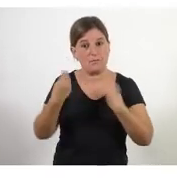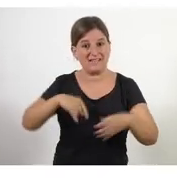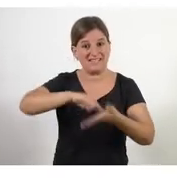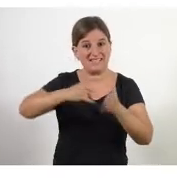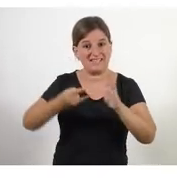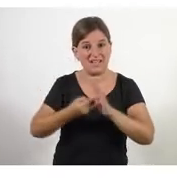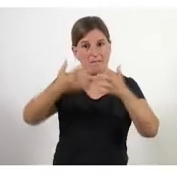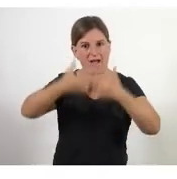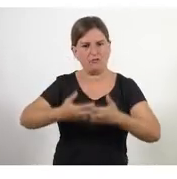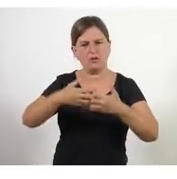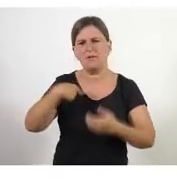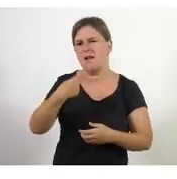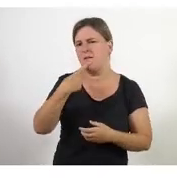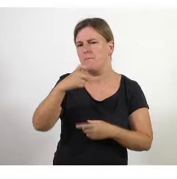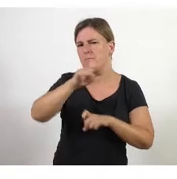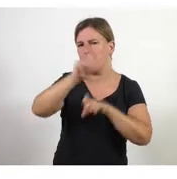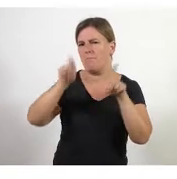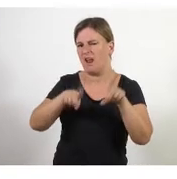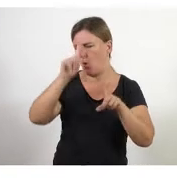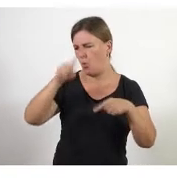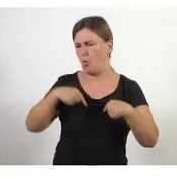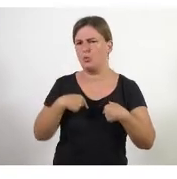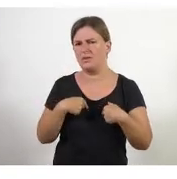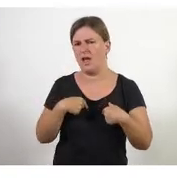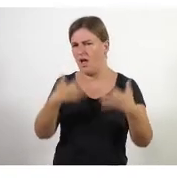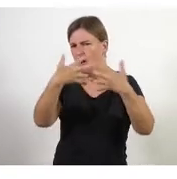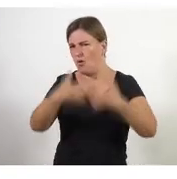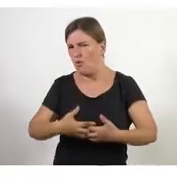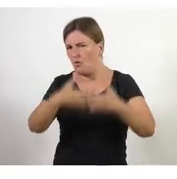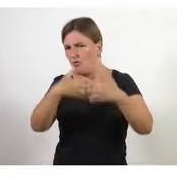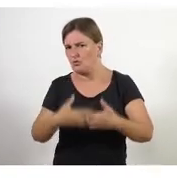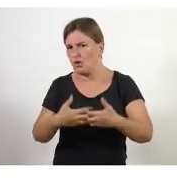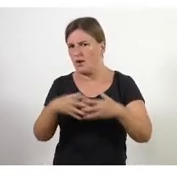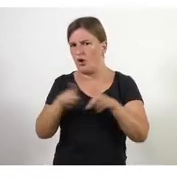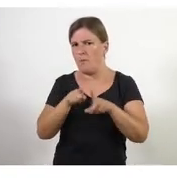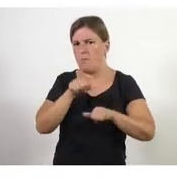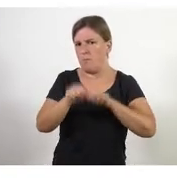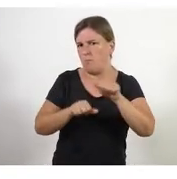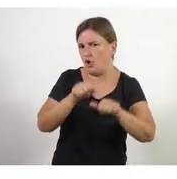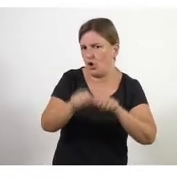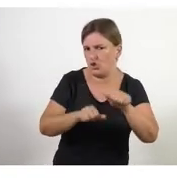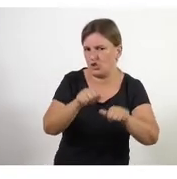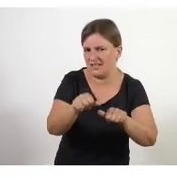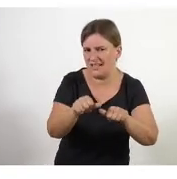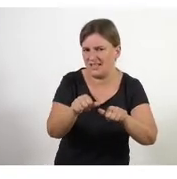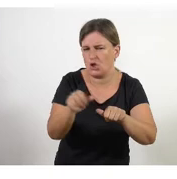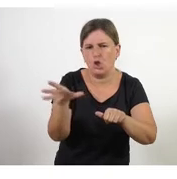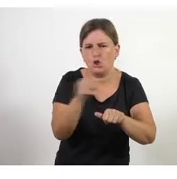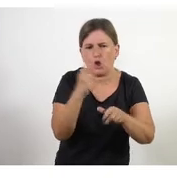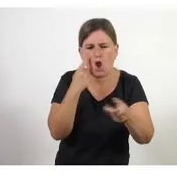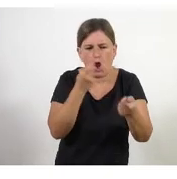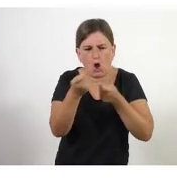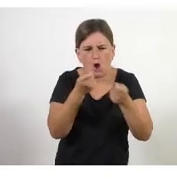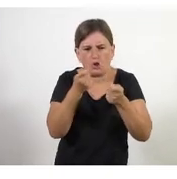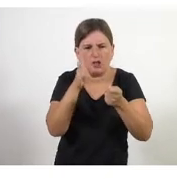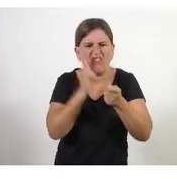gran pregunta per fer-te, funcionar d'aquesta manera en processos, procediments, on tot està controlat,